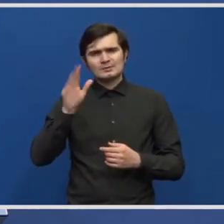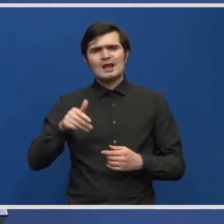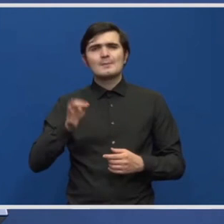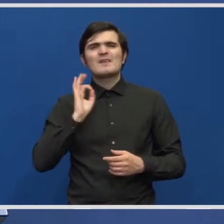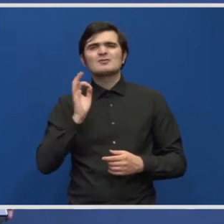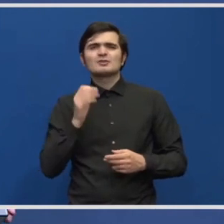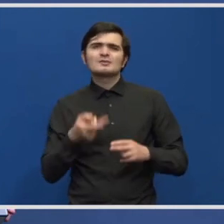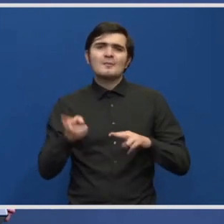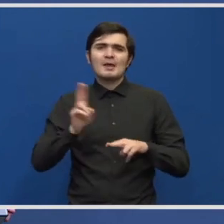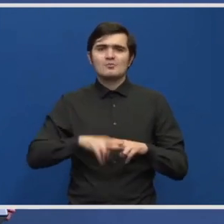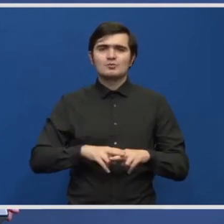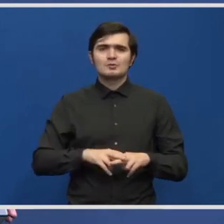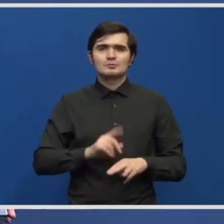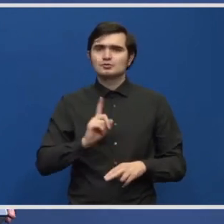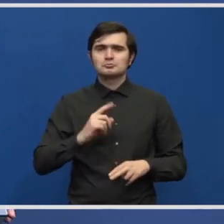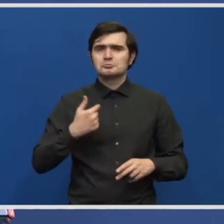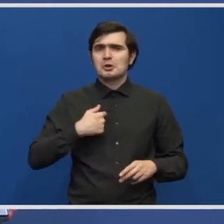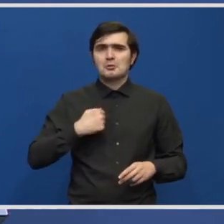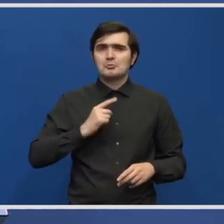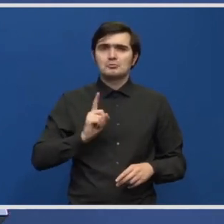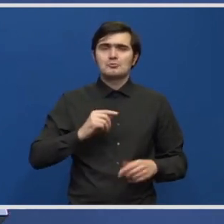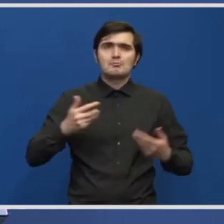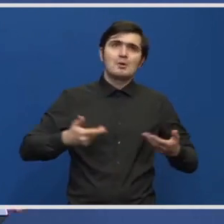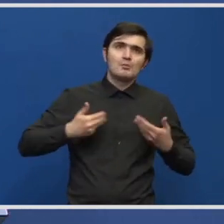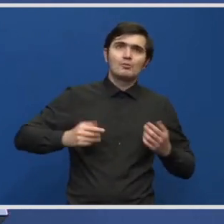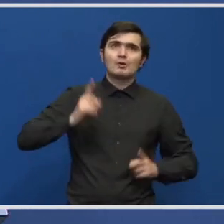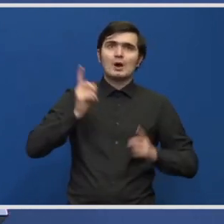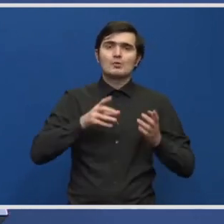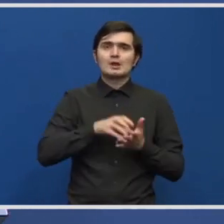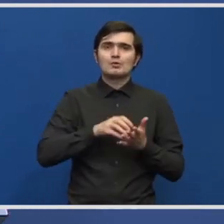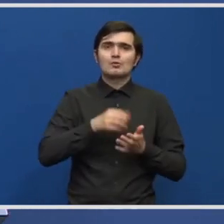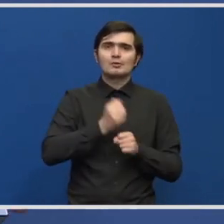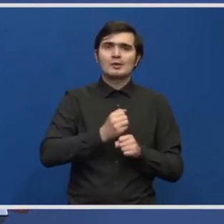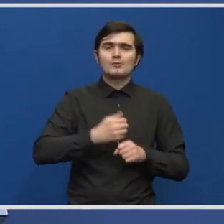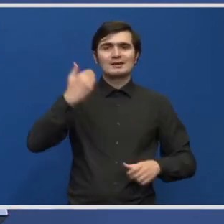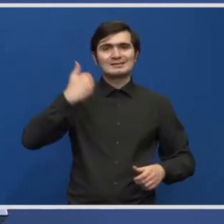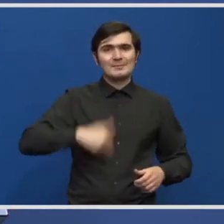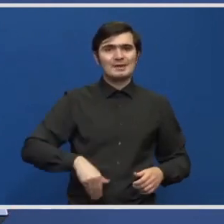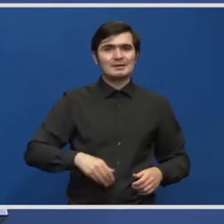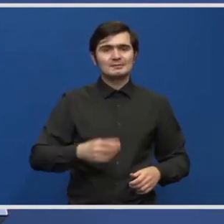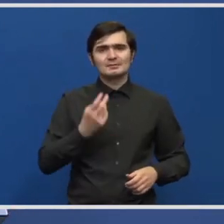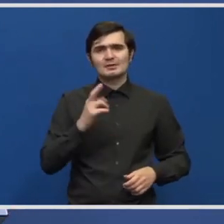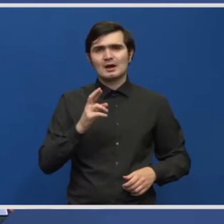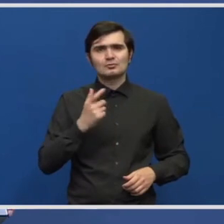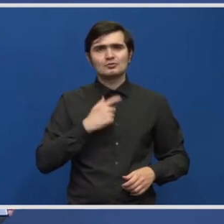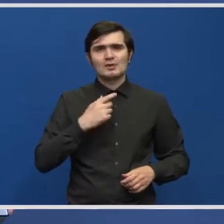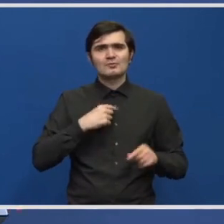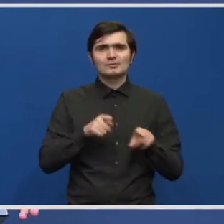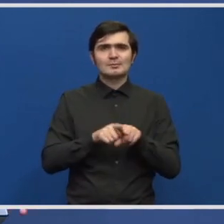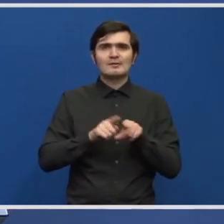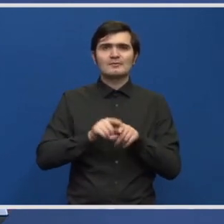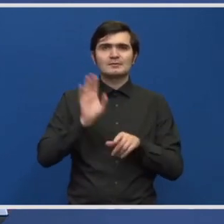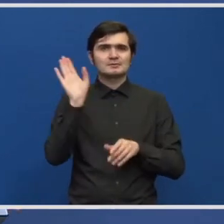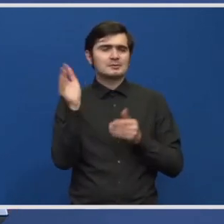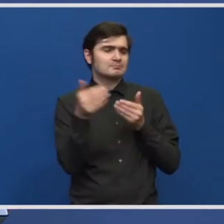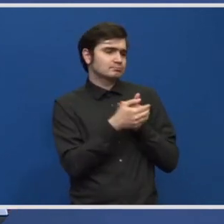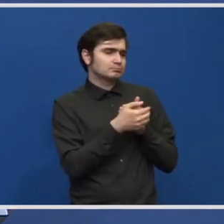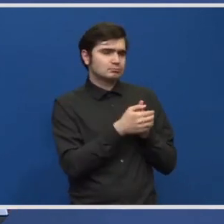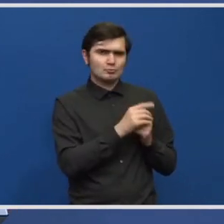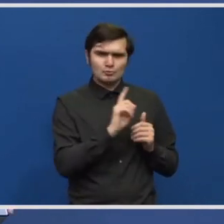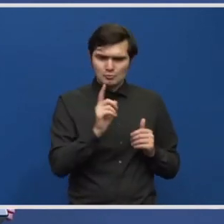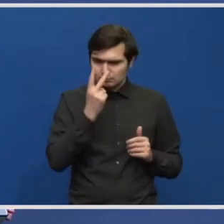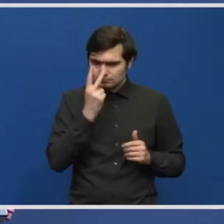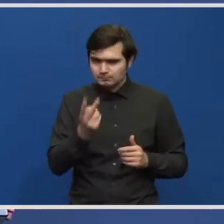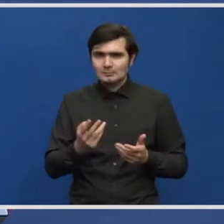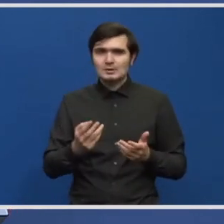bucurie pentru nimeni faptul că unele slujbe se pierd dar din păcate nu mai avem opțiunea să întoarcem cap în o altă parte. Aceste companii trebuie să